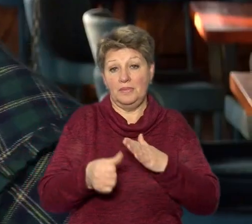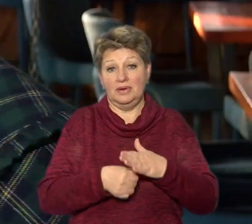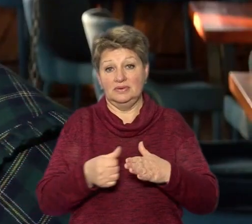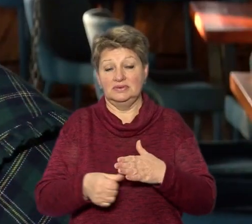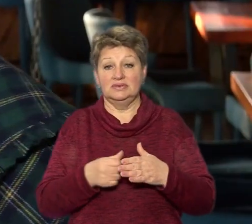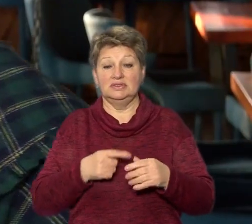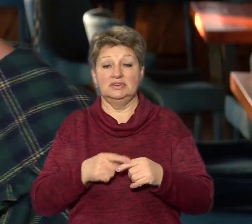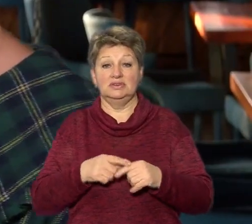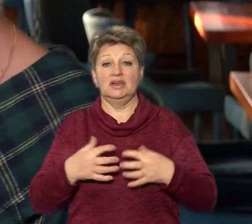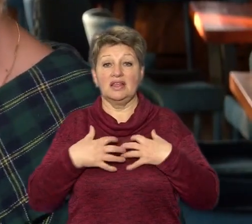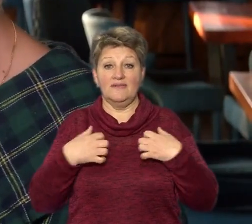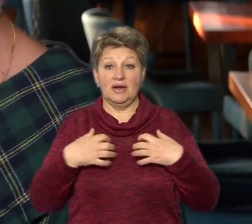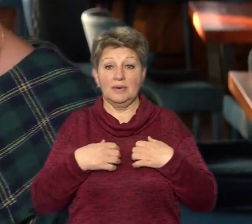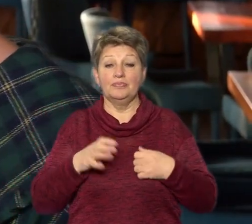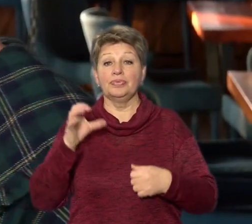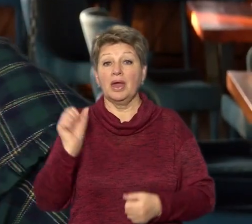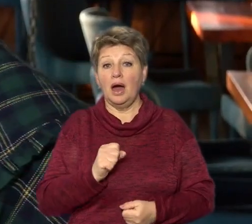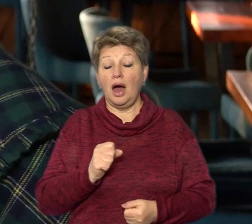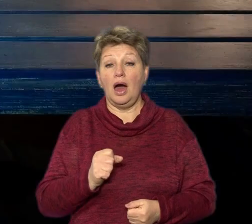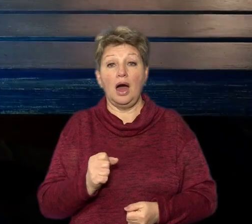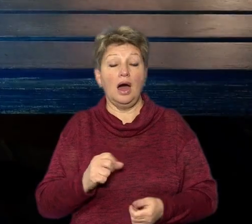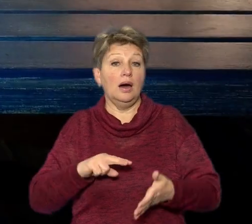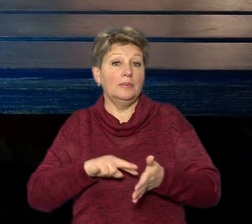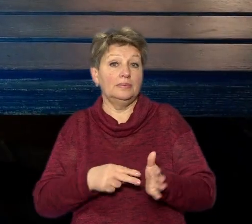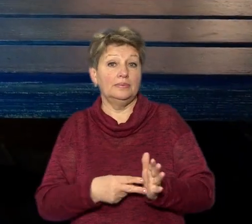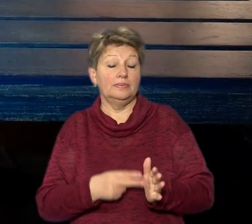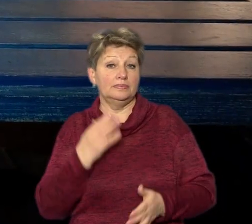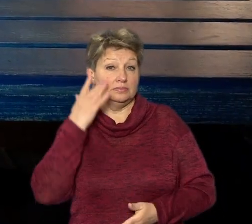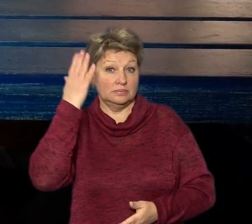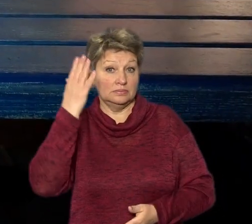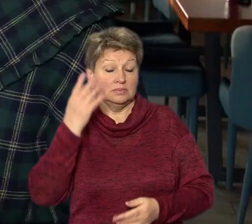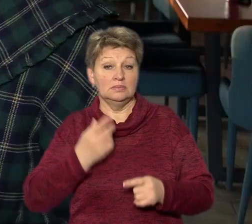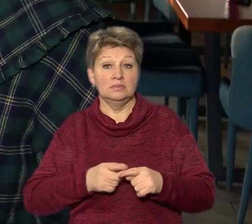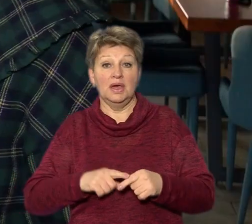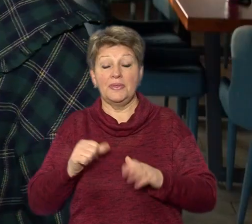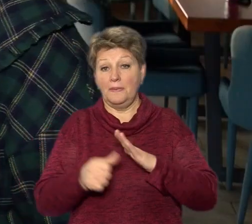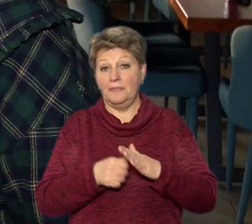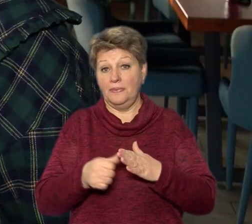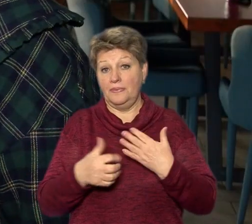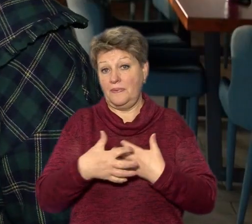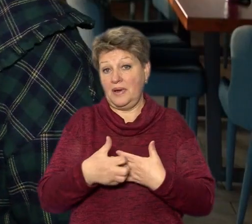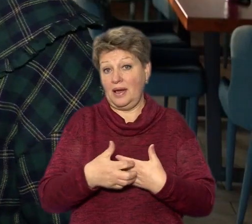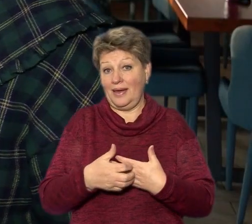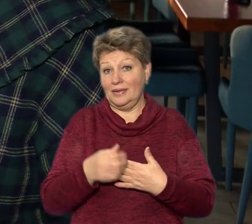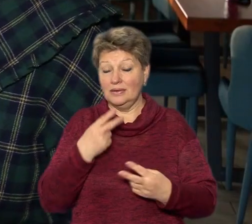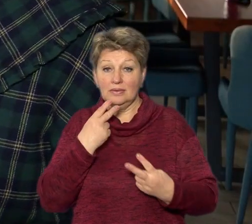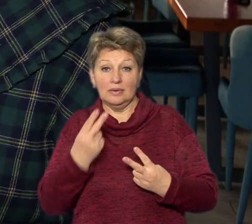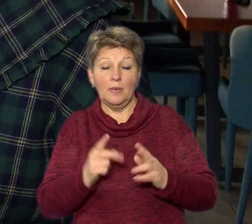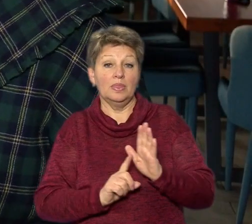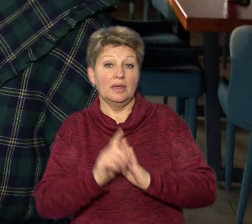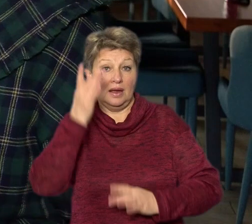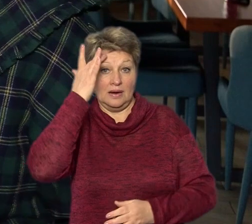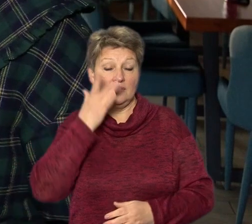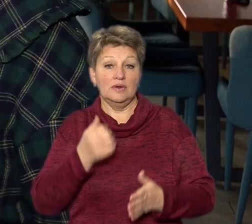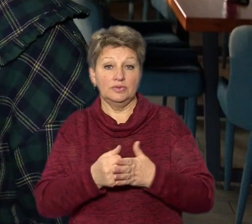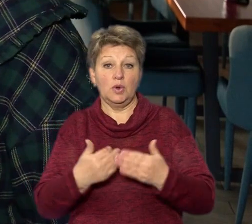А надихнув на доброчинність, пояснює менеджерка ресторану, ось цей безпритульний кіт. Десь на початку літа до нас